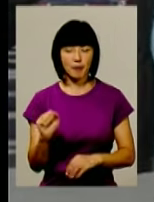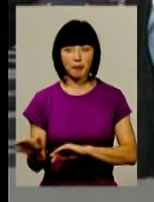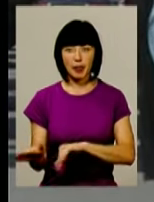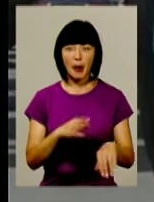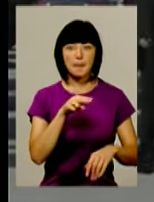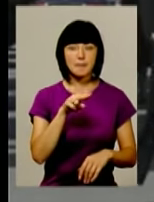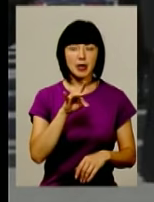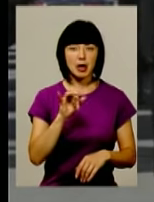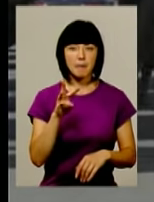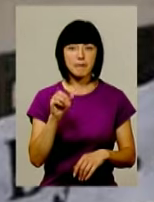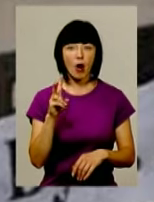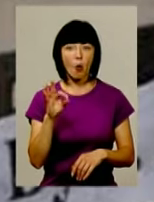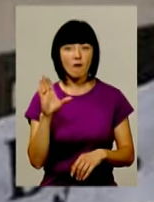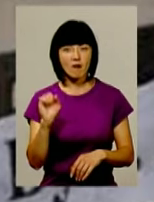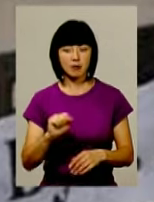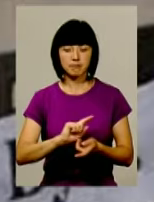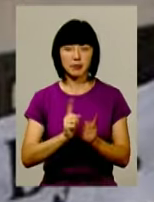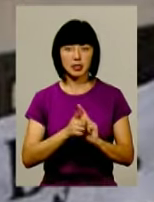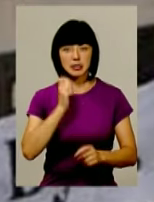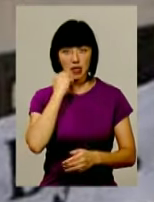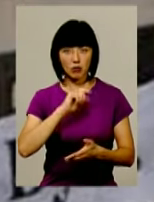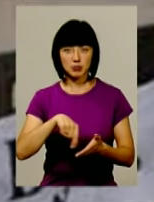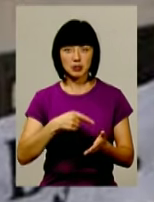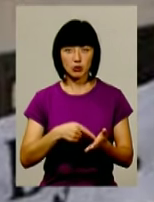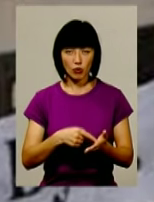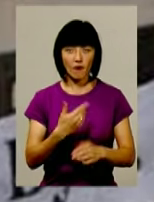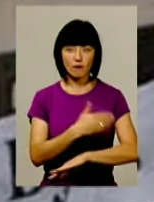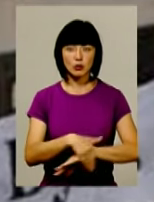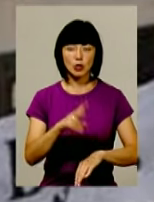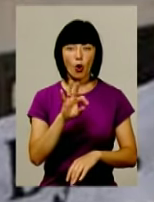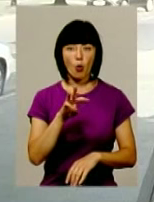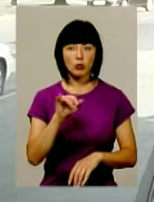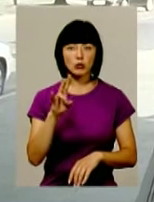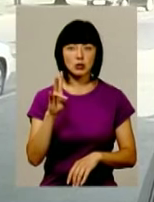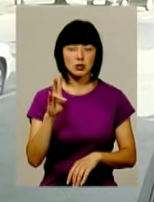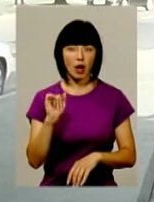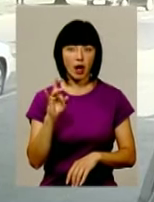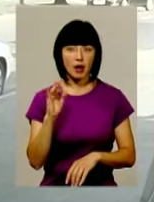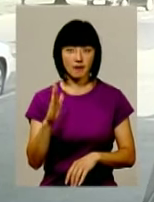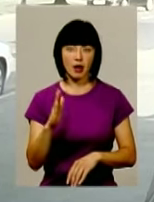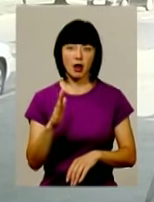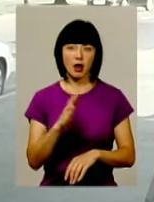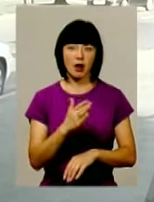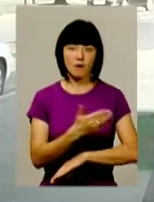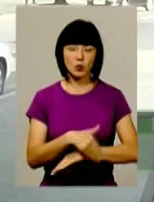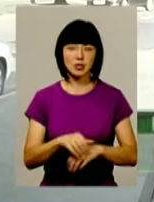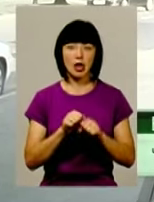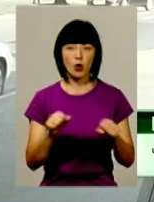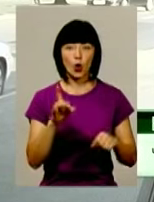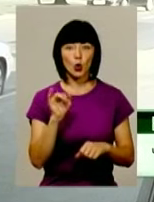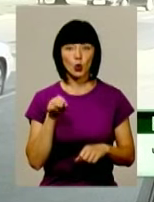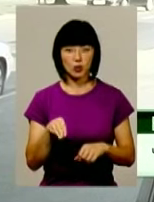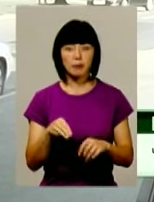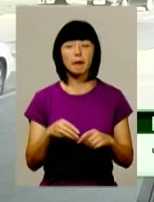відтепер стала Староміською, а вулиця Комунарів – вулицею Героїв Крут. Саме такі пропозиції були на засіданні